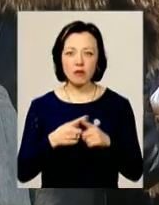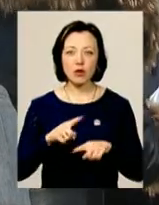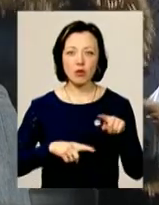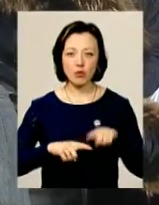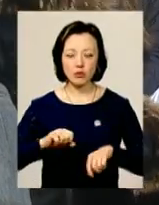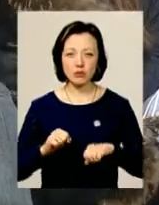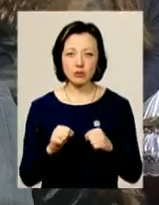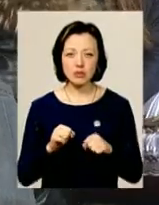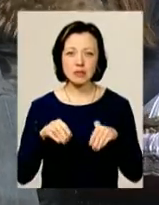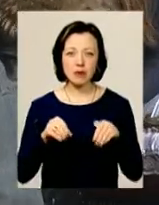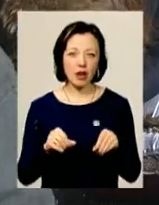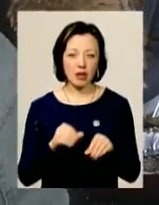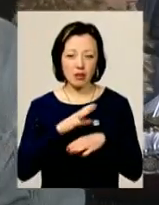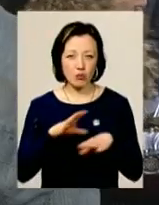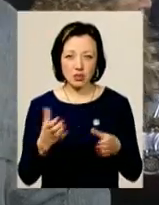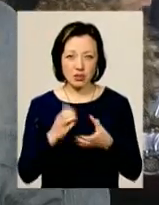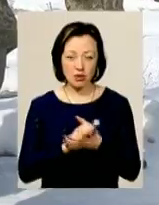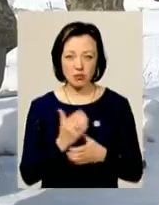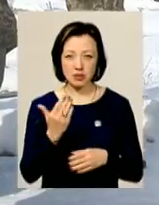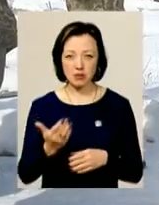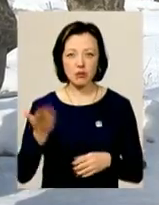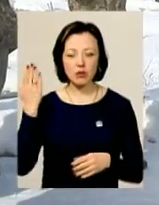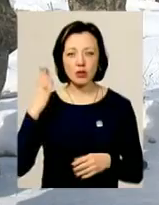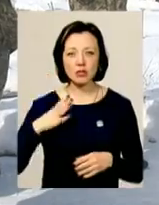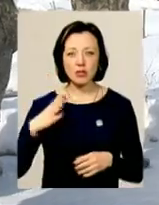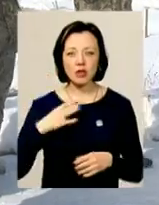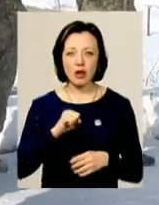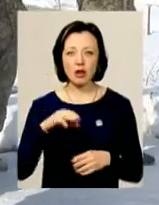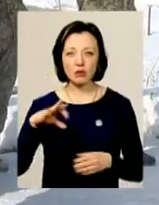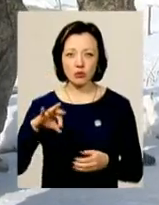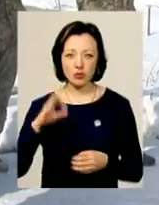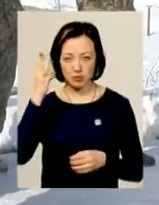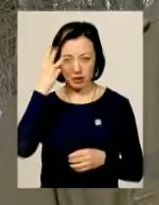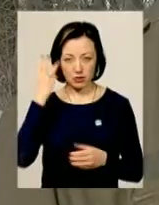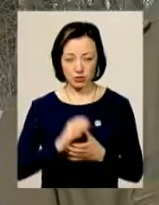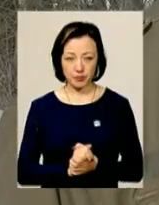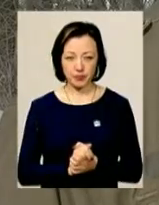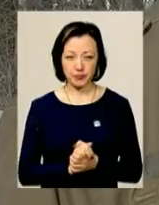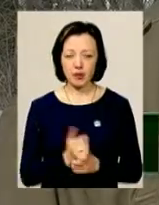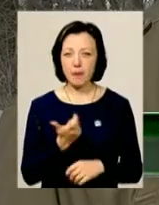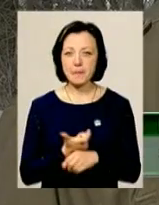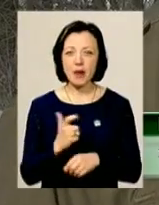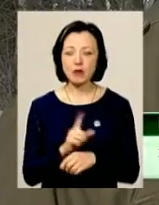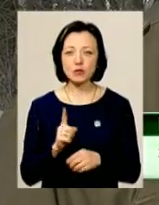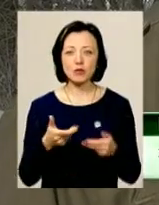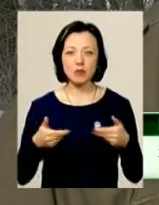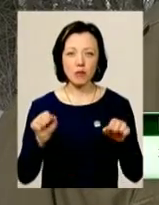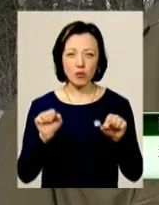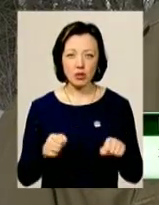побратими та земляки, які й не були з ним знайомі, як колишній Атовець із Хмельницького Ігор Олійник. Максимум, що ми могли, це